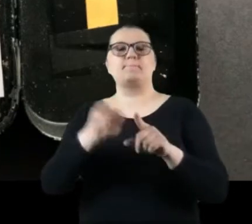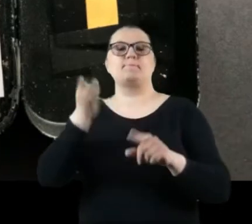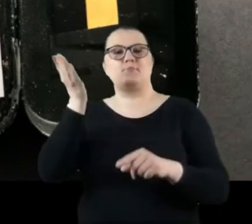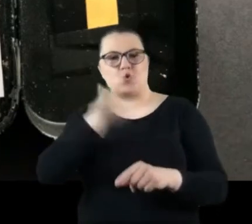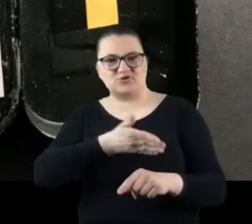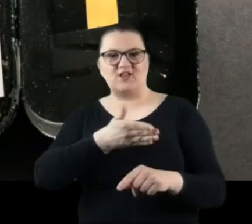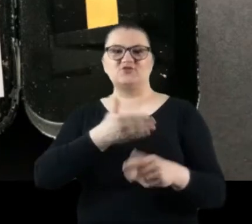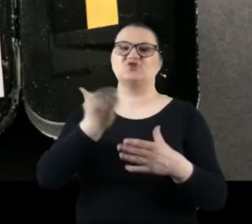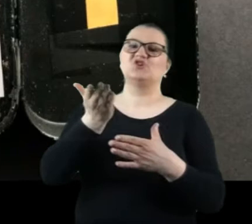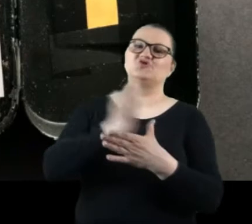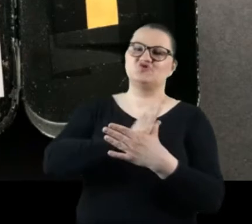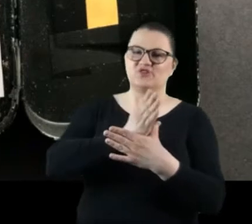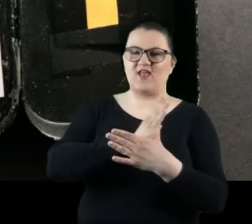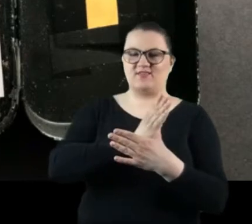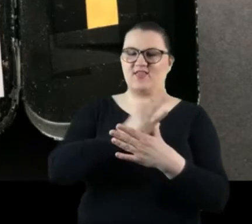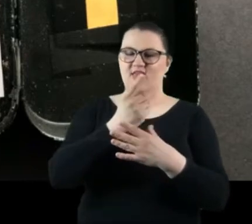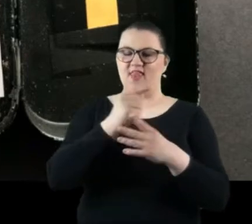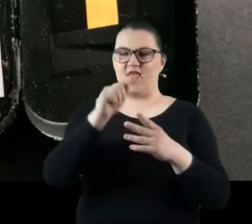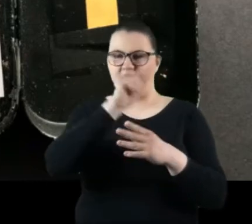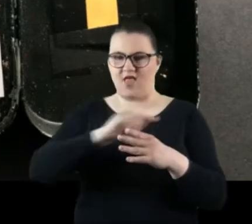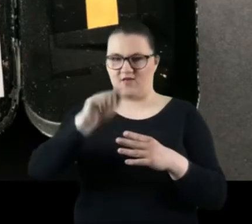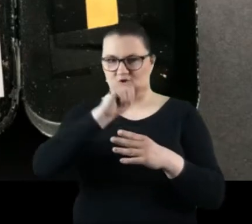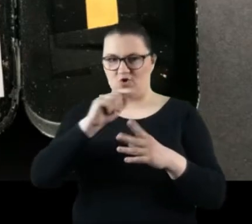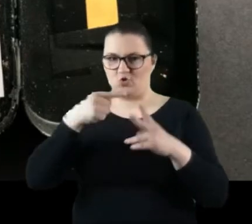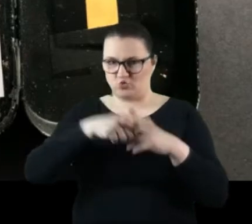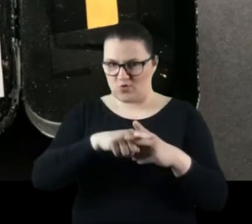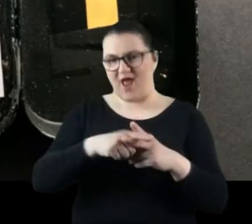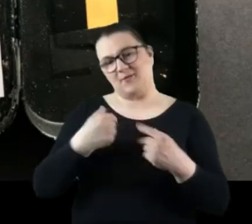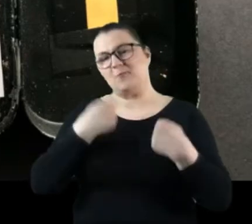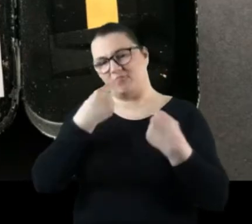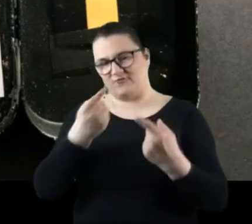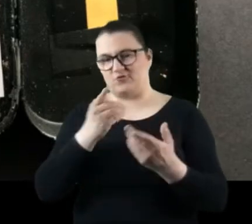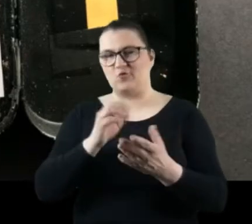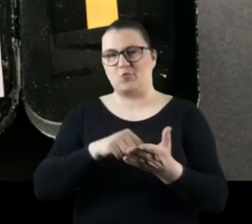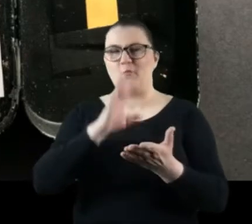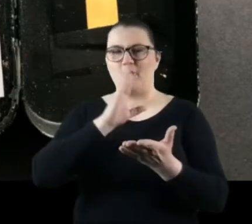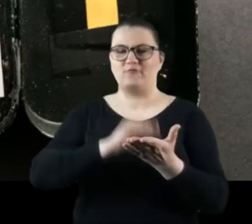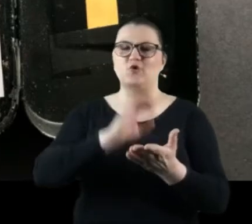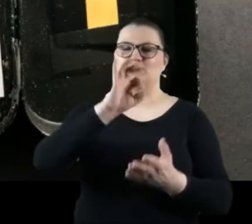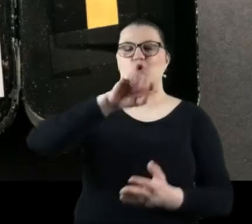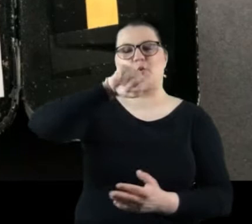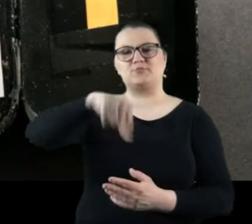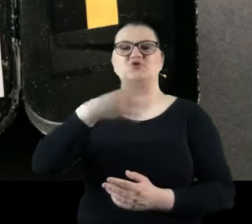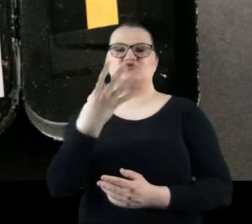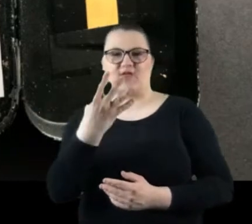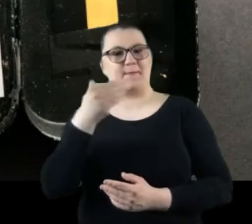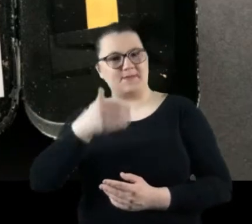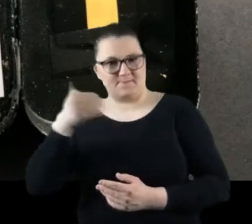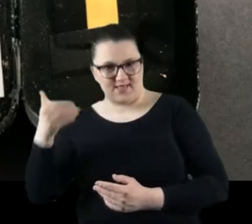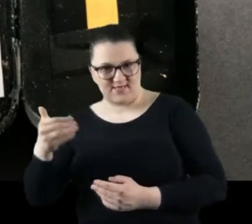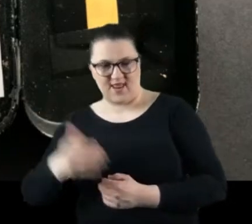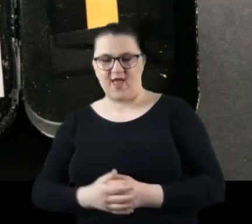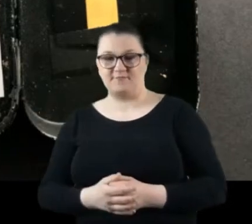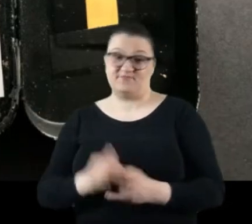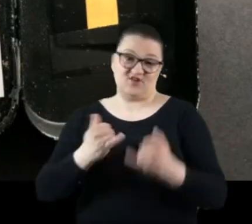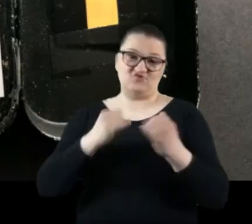średnicę otworka. Średnicę otworka, powtórzę jeszcze, to jest 0,4 mm, jeżeli robimy taki otworek